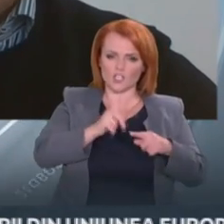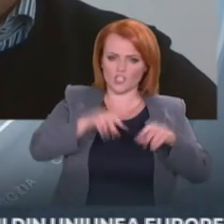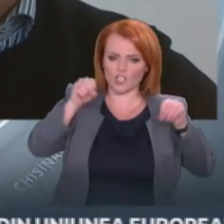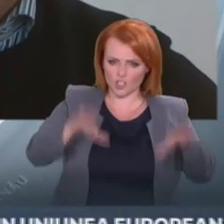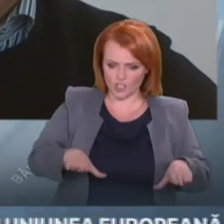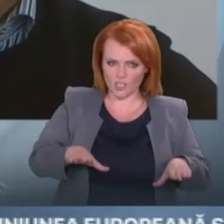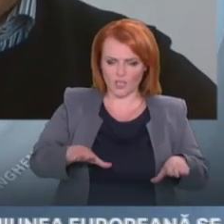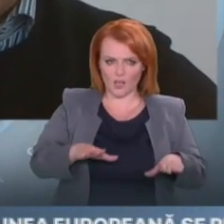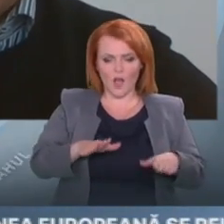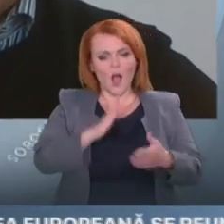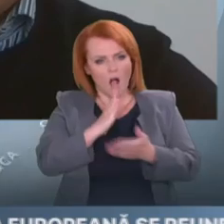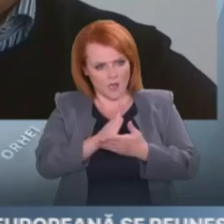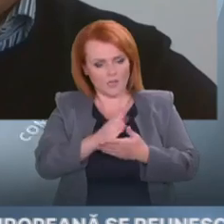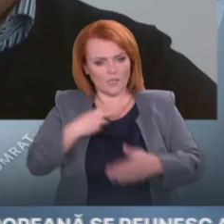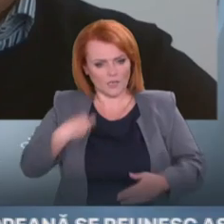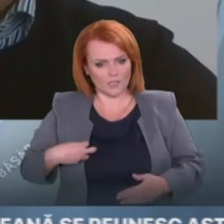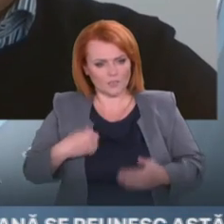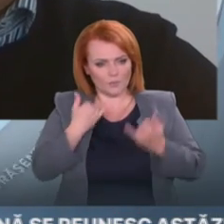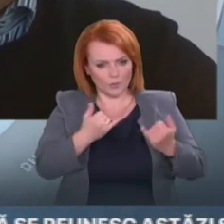anumite riscuri pentru țara noastră?